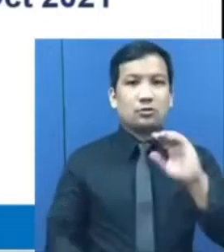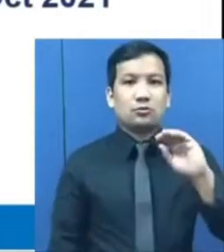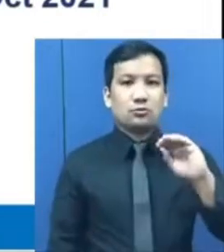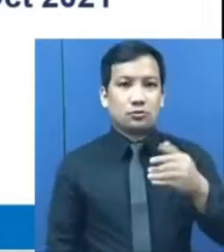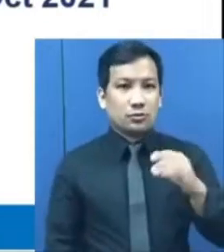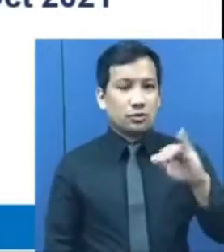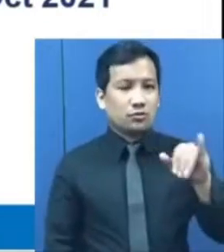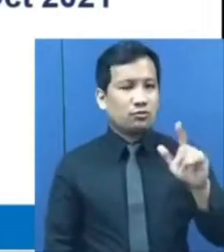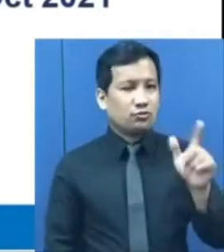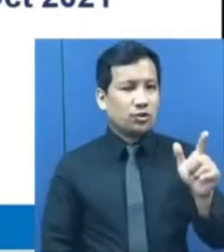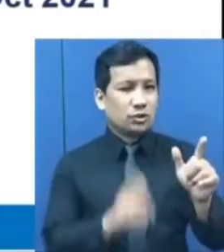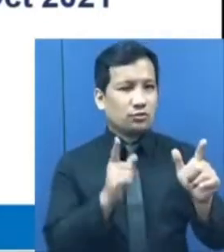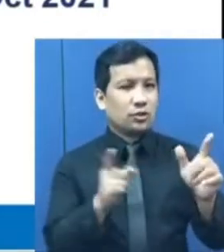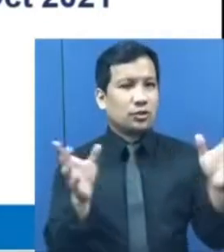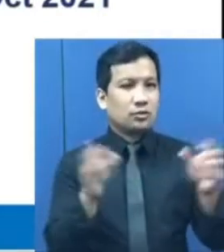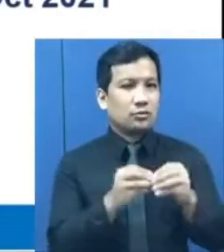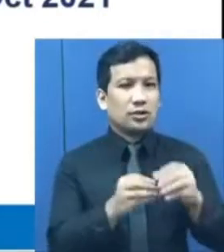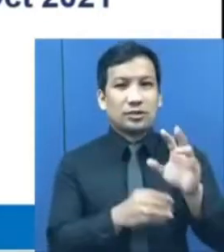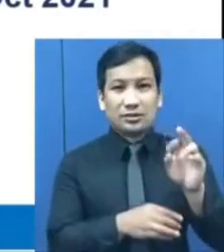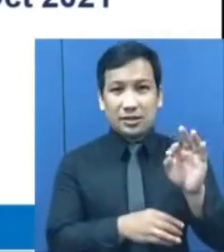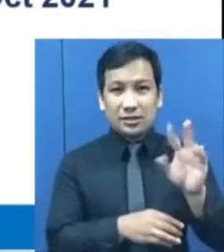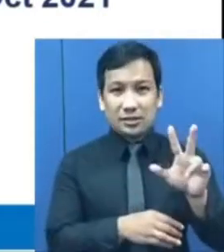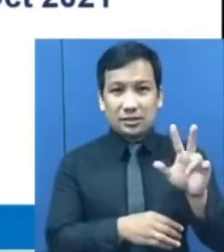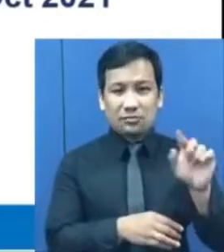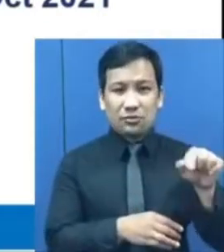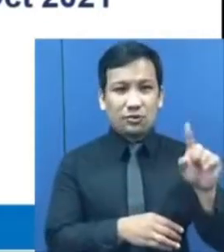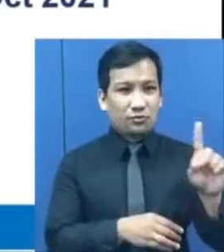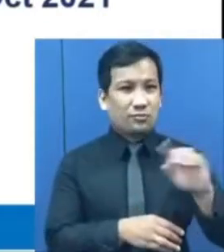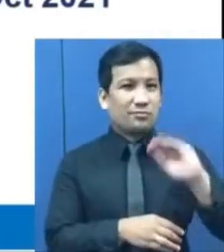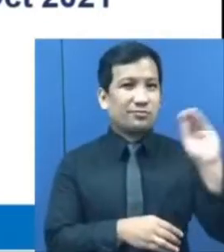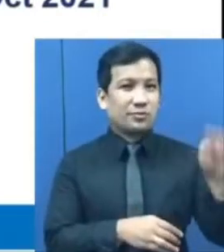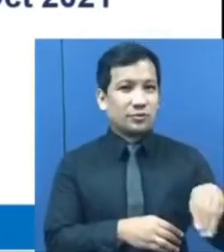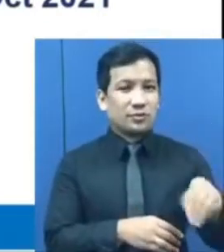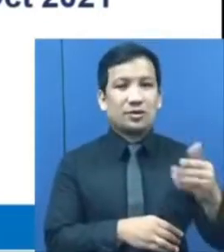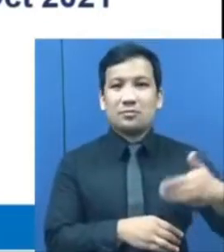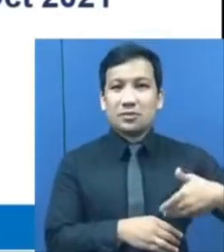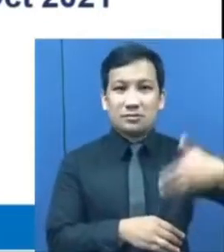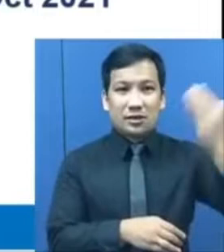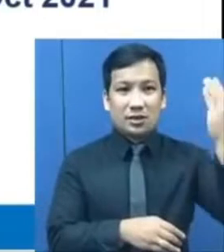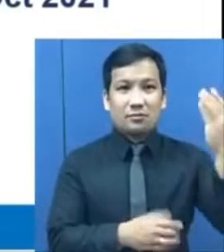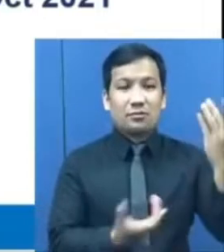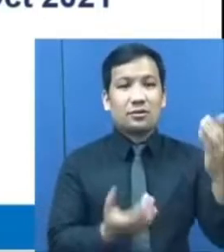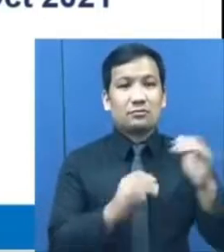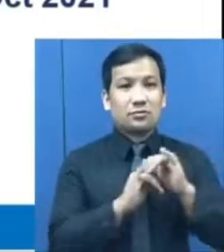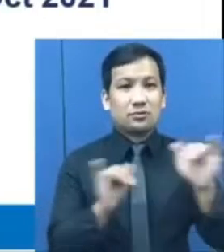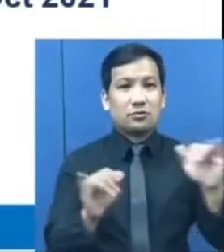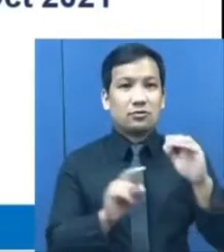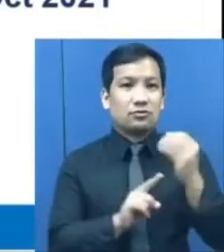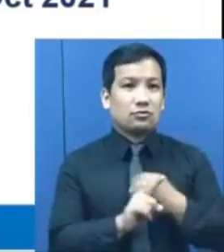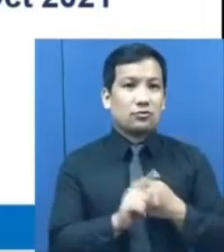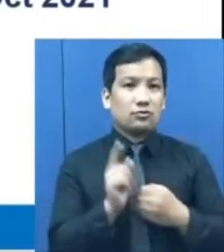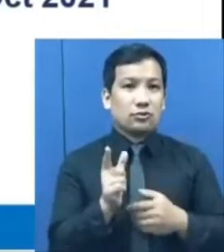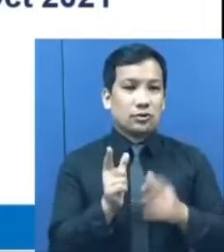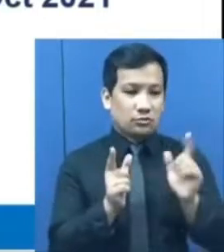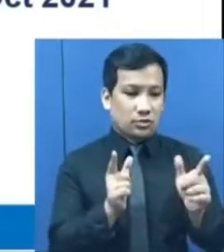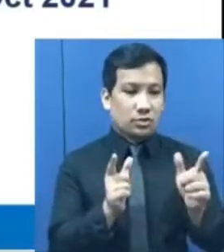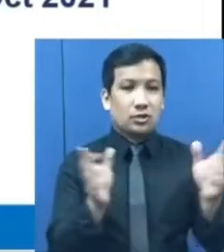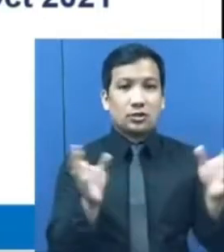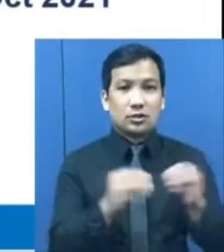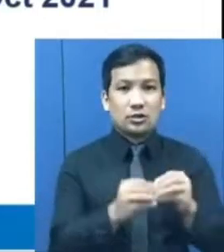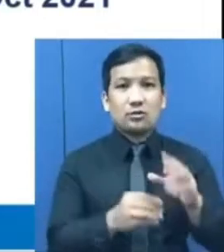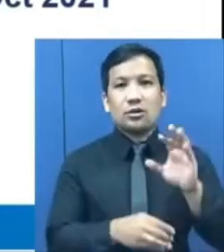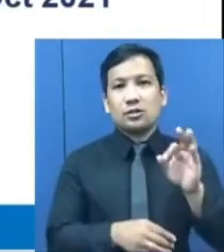2021 na nasa 93,1% at higit na mas mataas kumpara noong Oktober 2020 na nasa